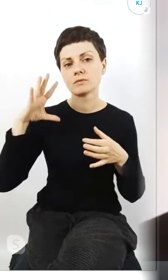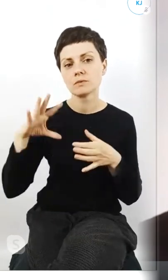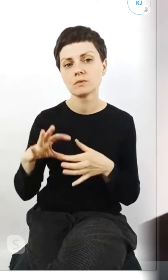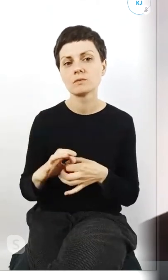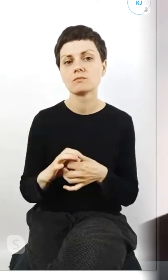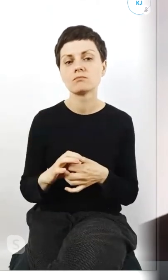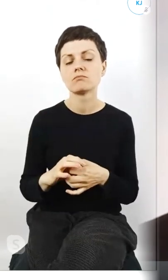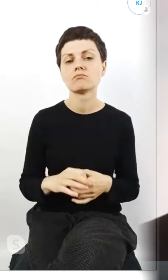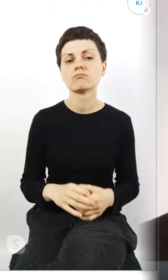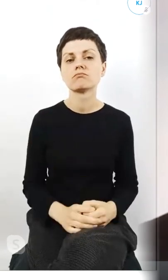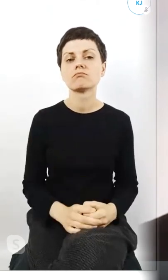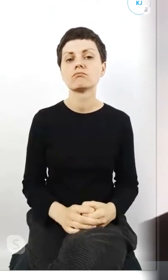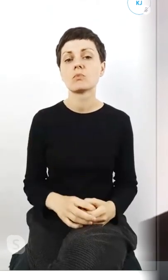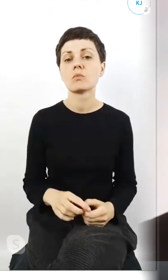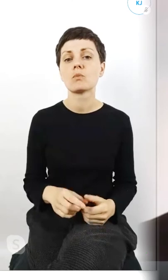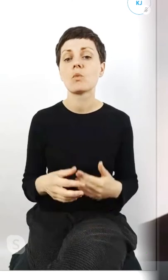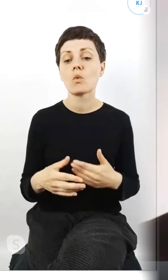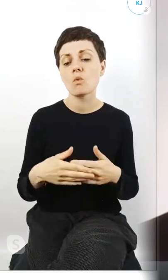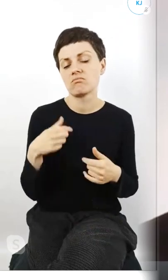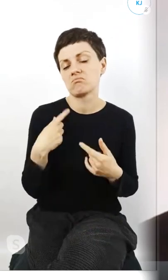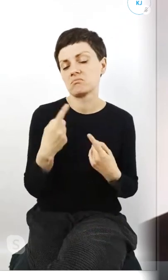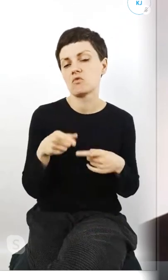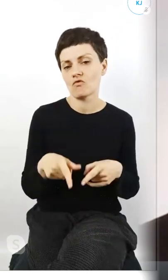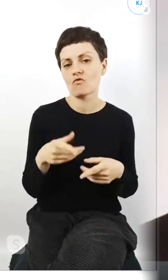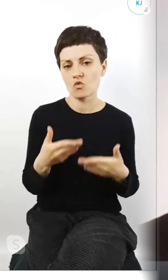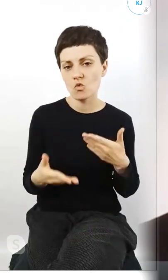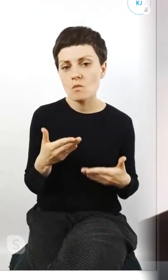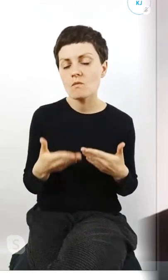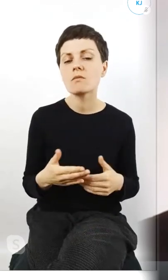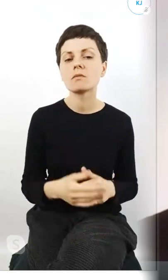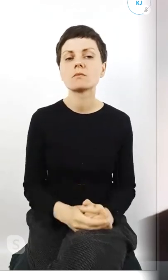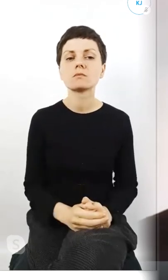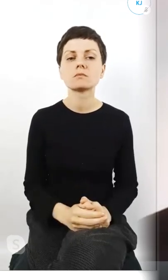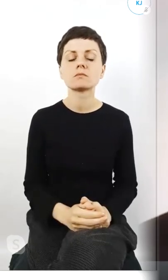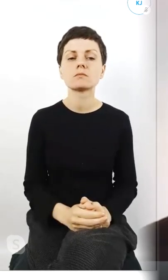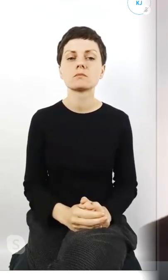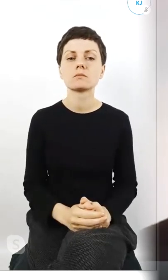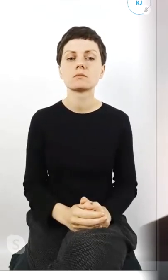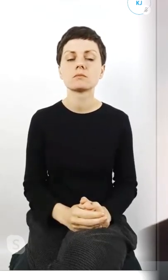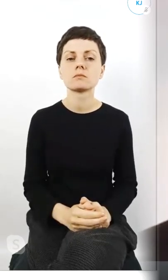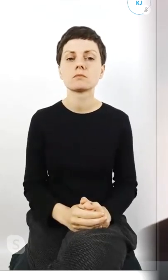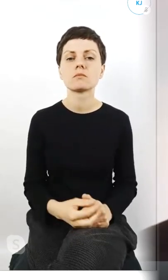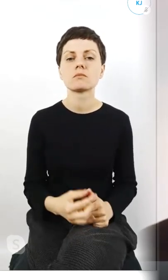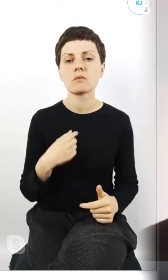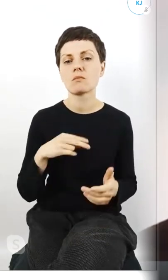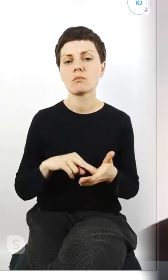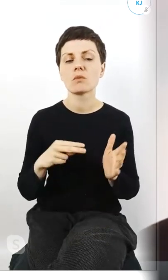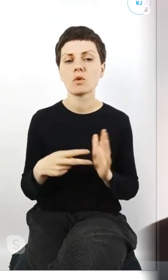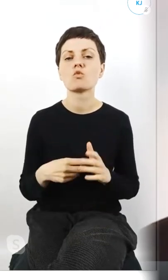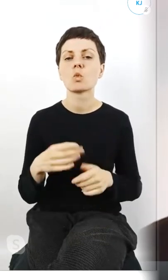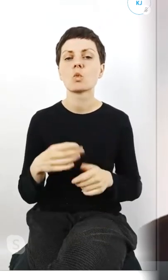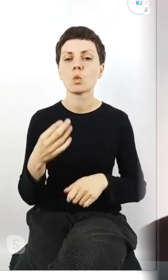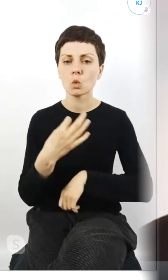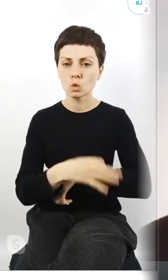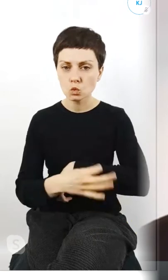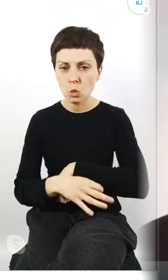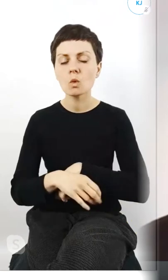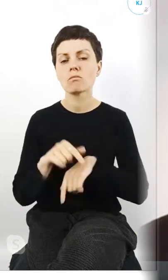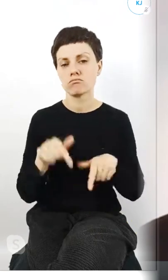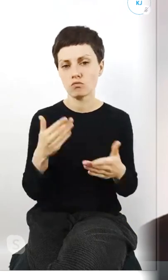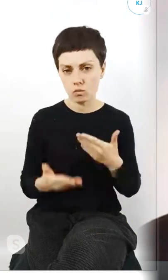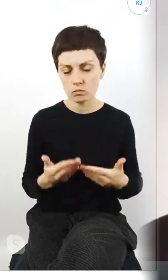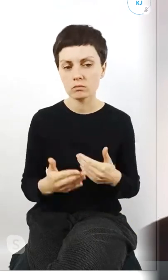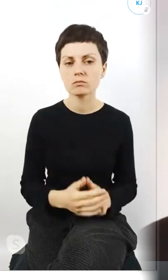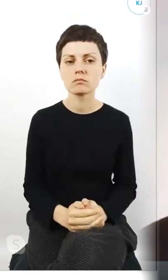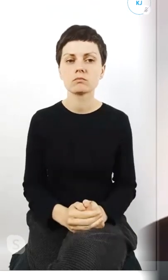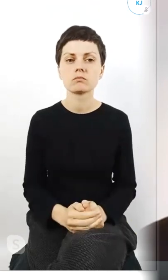przynajmniej to bliską właśnie z Lublinem i z Lubelskim ponieważ planuję studiować chociażby w Lublinie i